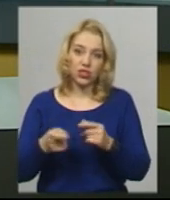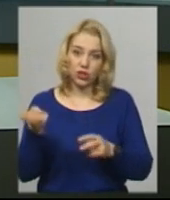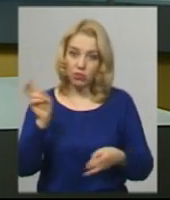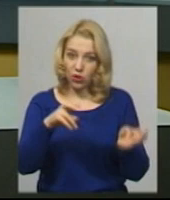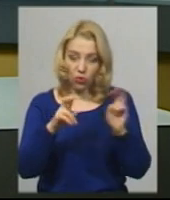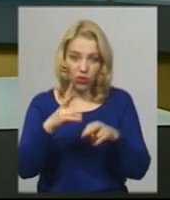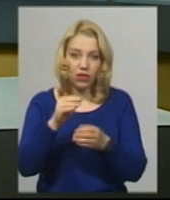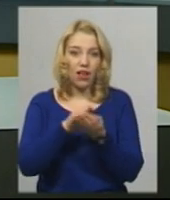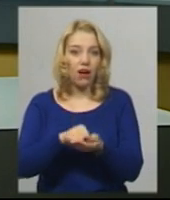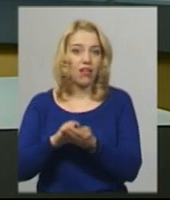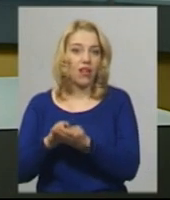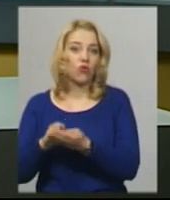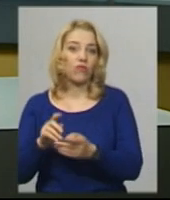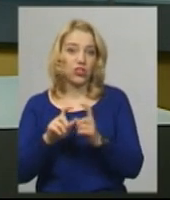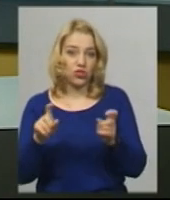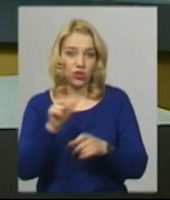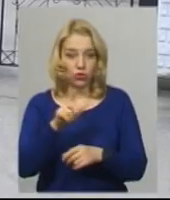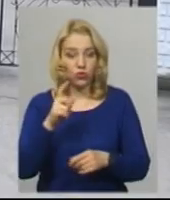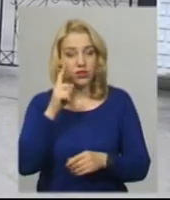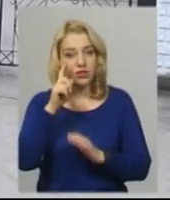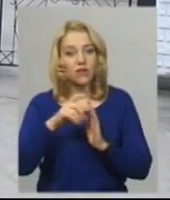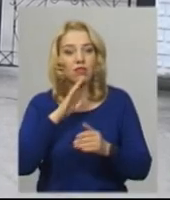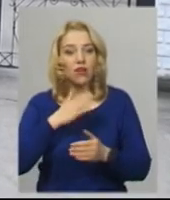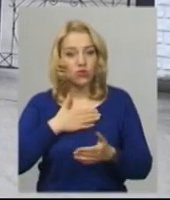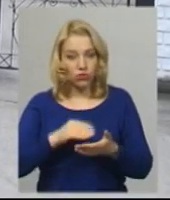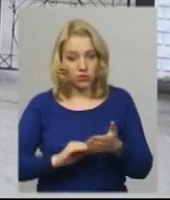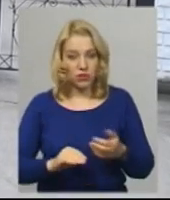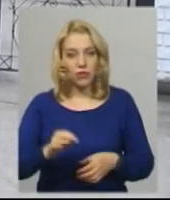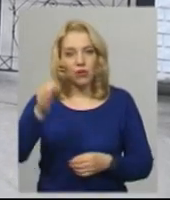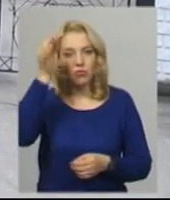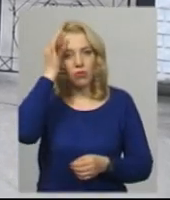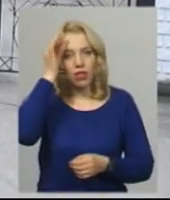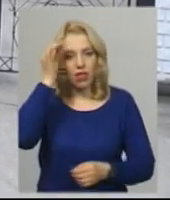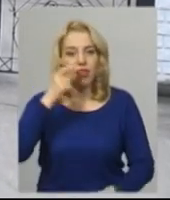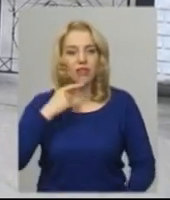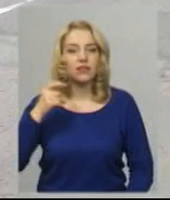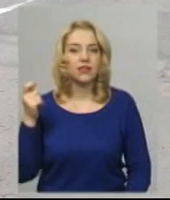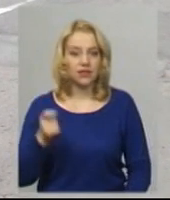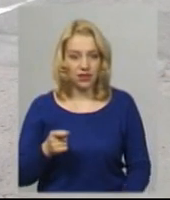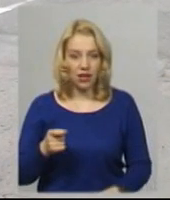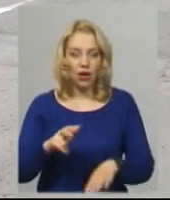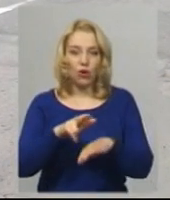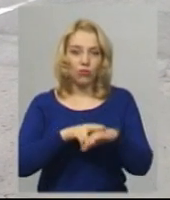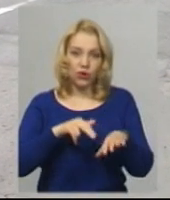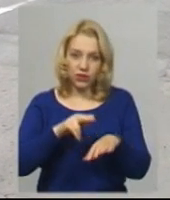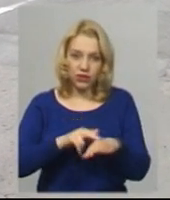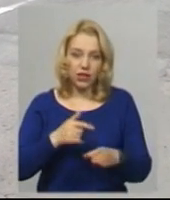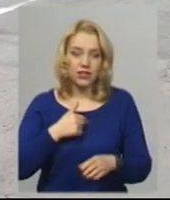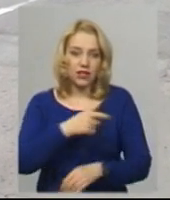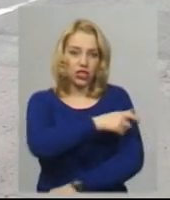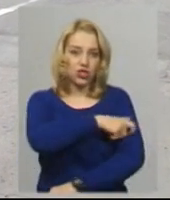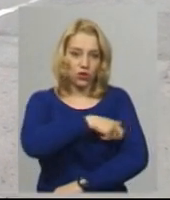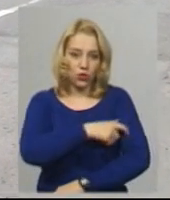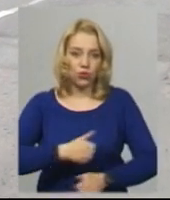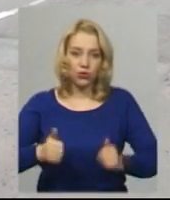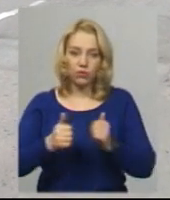дізнавалася Анастасія Збродова. У поминальну неділю поліцейські та члени муніципальної дружини чергують відранку біля всіх